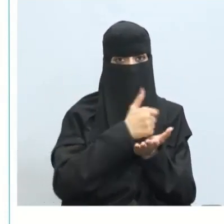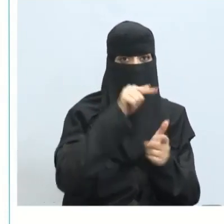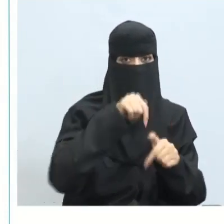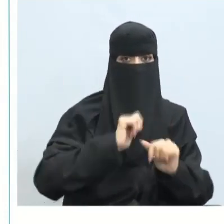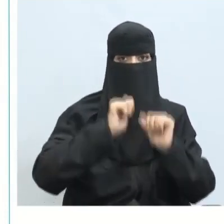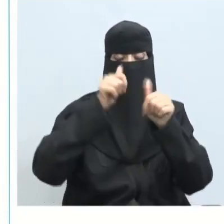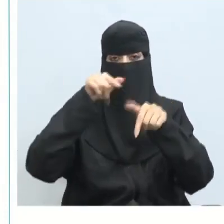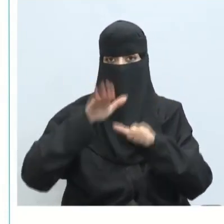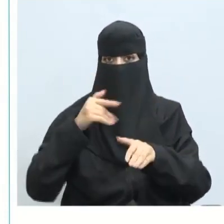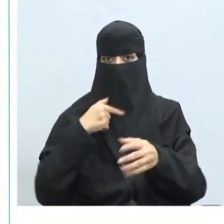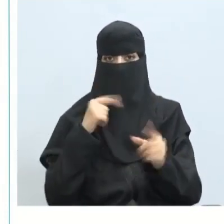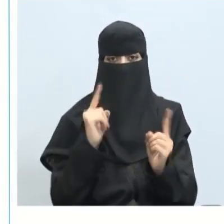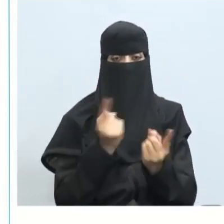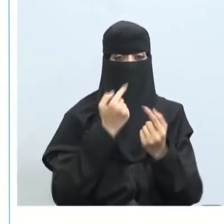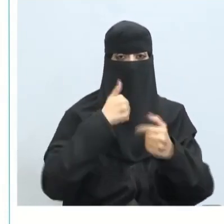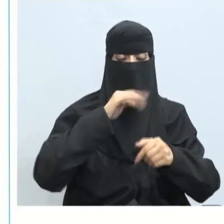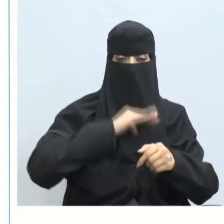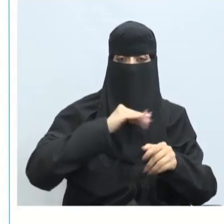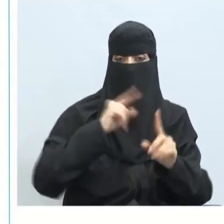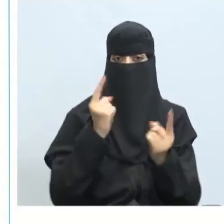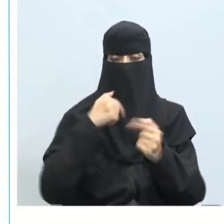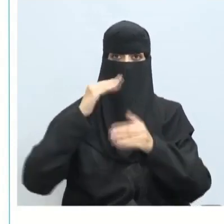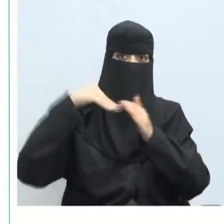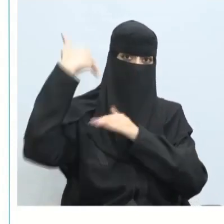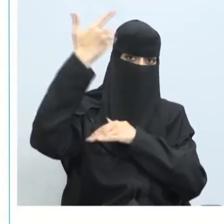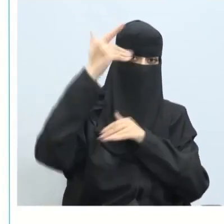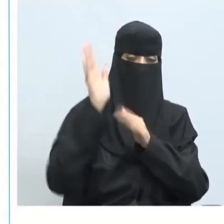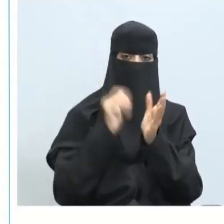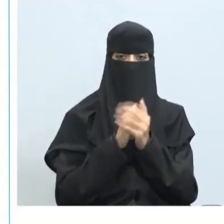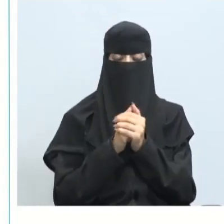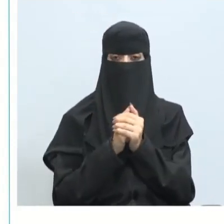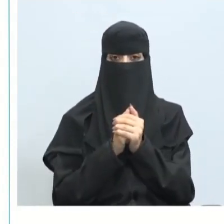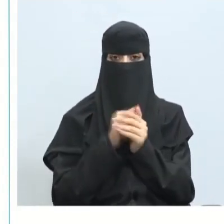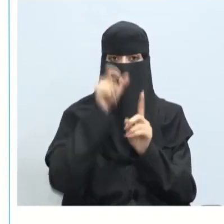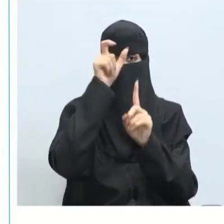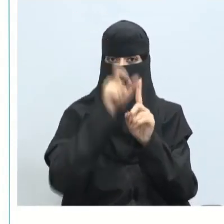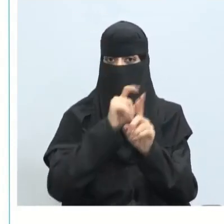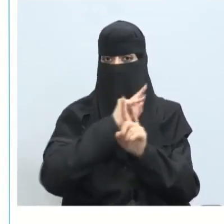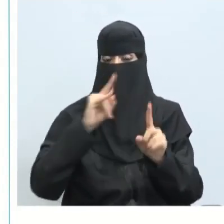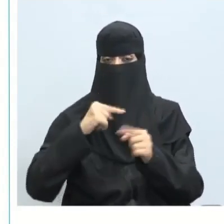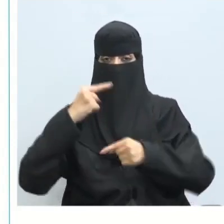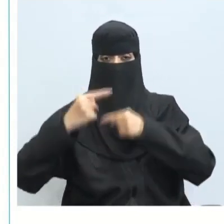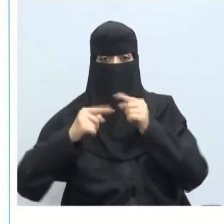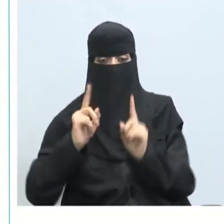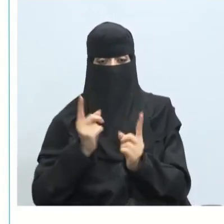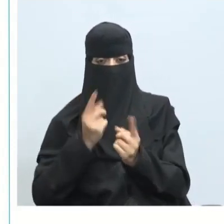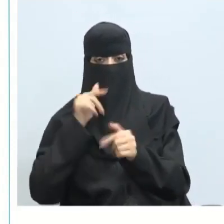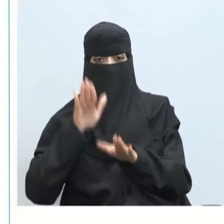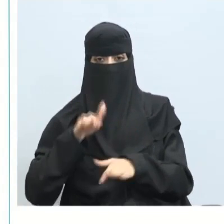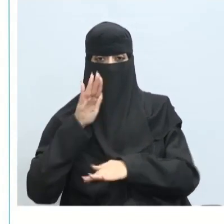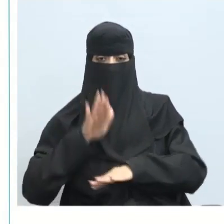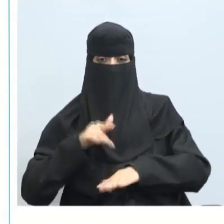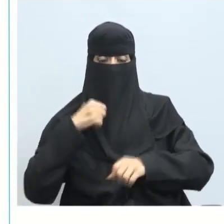لديه القدرة على التكيف مع ظروف العمل المستقبلا الشخص الذي لم يعتد على ممارسة